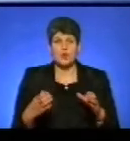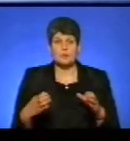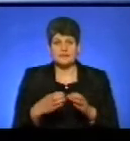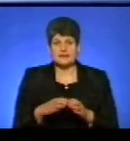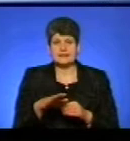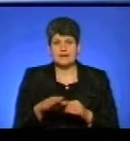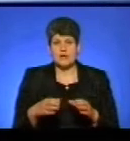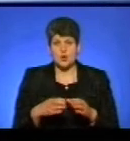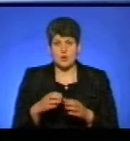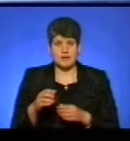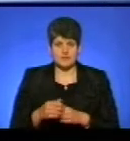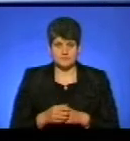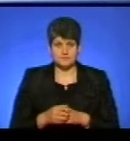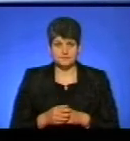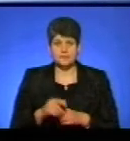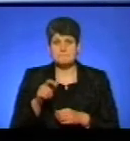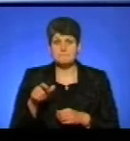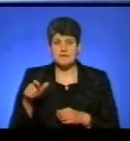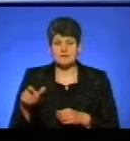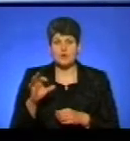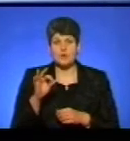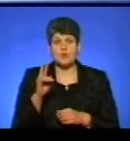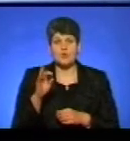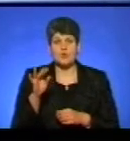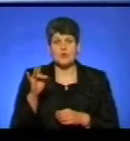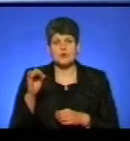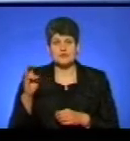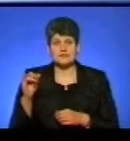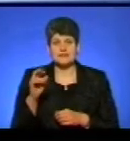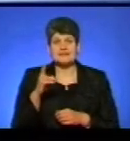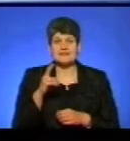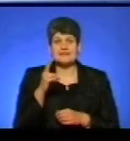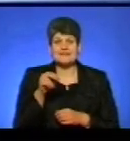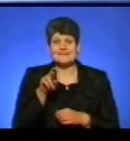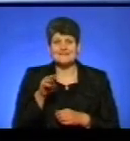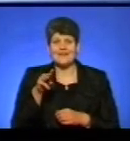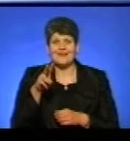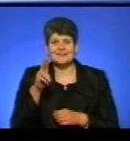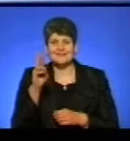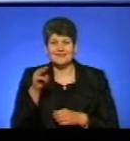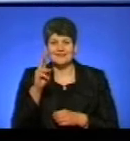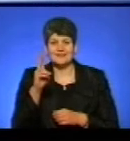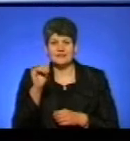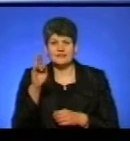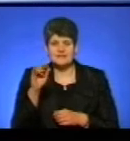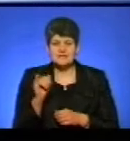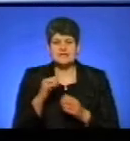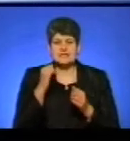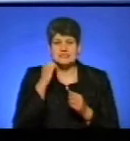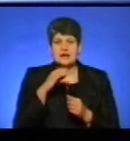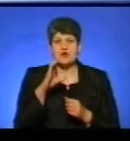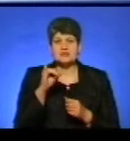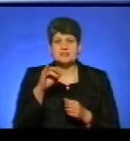територіальних громадах. Мешканці у Корненській та Дядьковицьких громадах Рівненського району, а також у Старосільській і